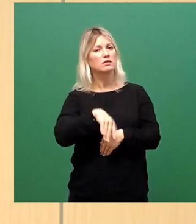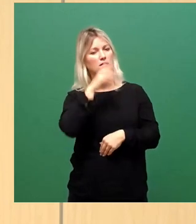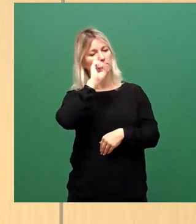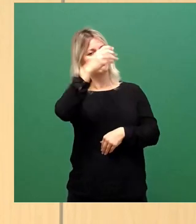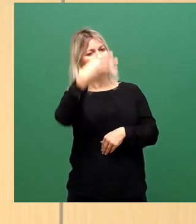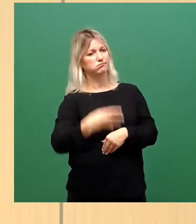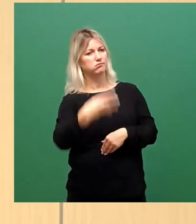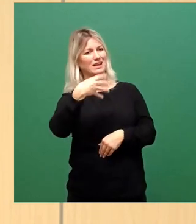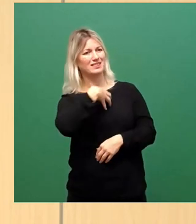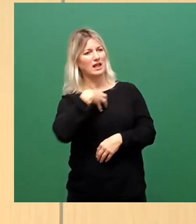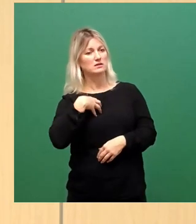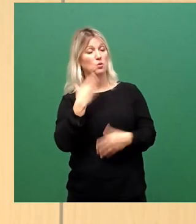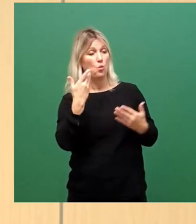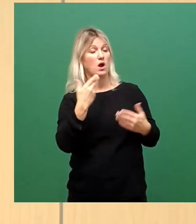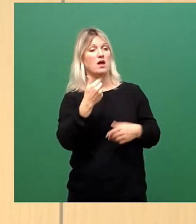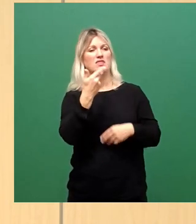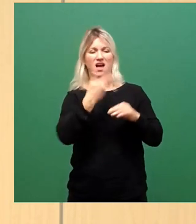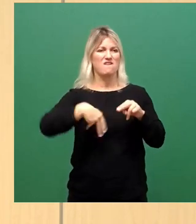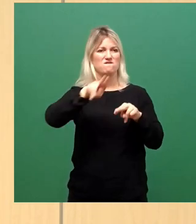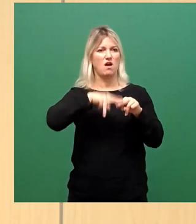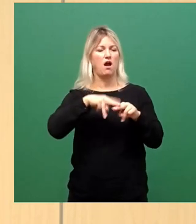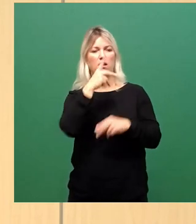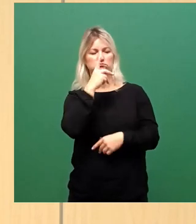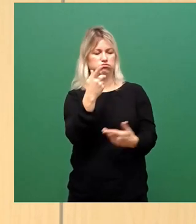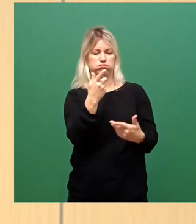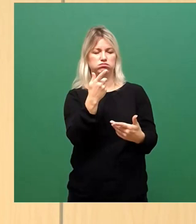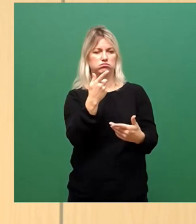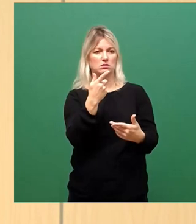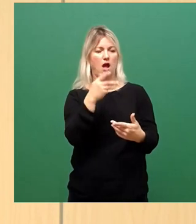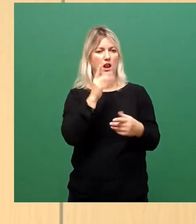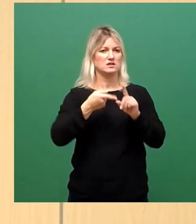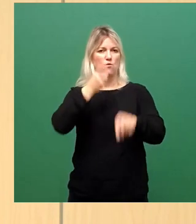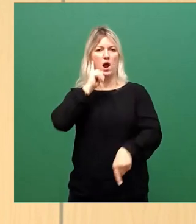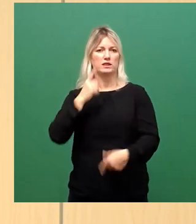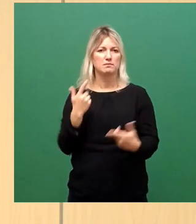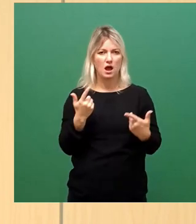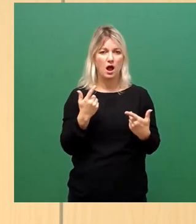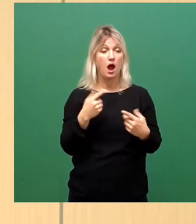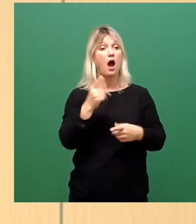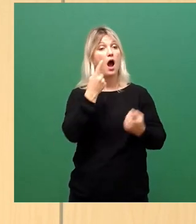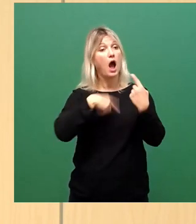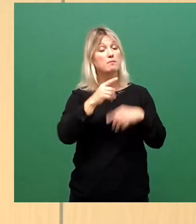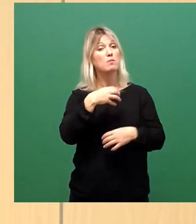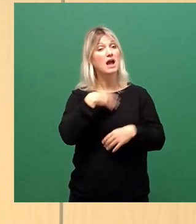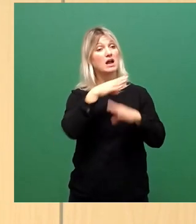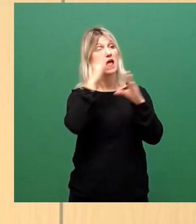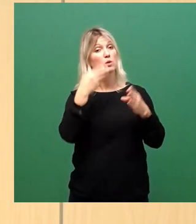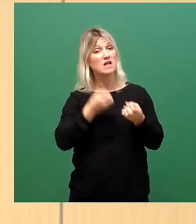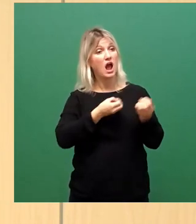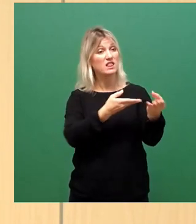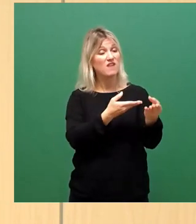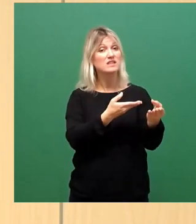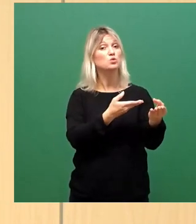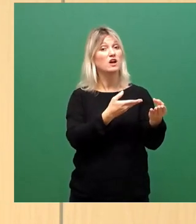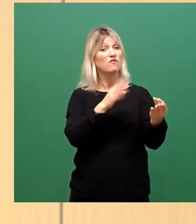haben die dreifache Inzidenz von einem Jahr vor einem Jahr, wir haben aber wesentlich weniger Krankenhauseinweisungen pro Inzidenz